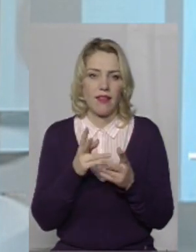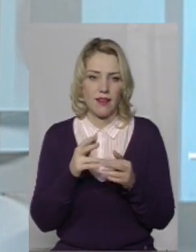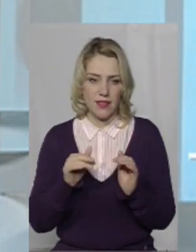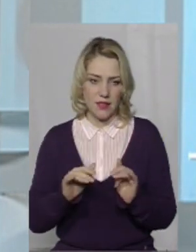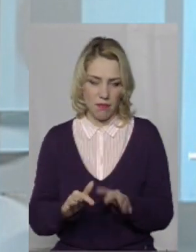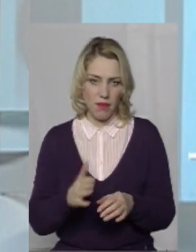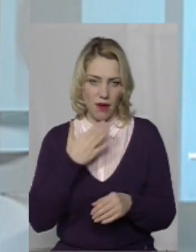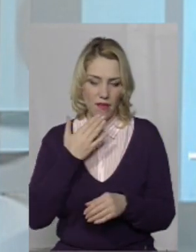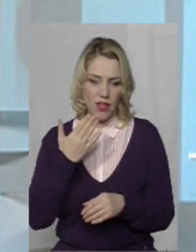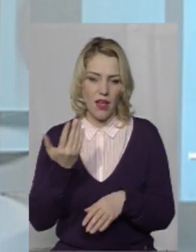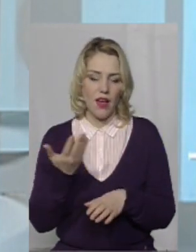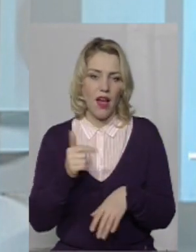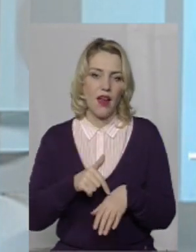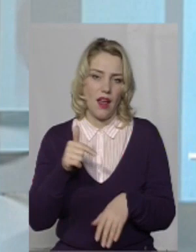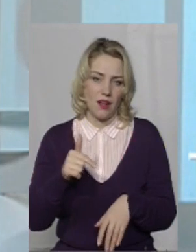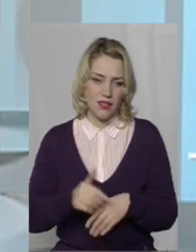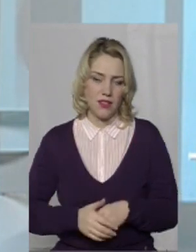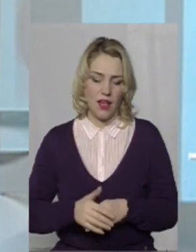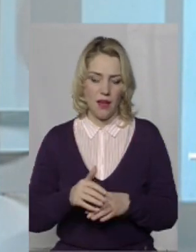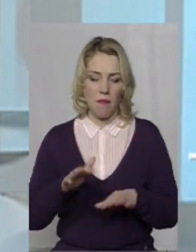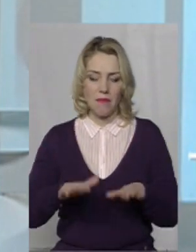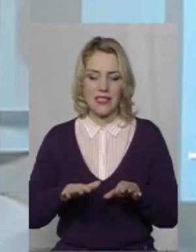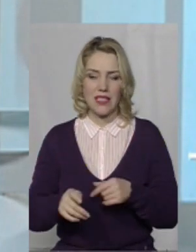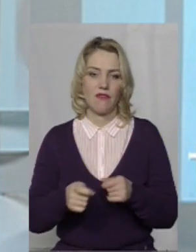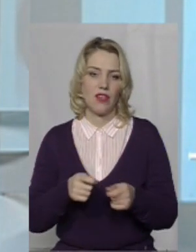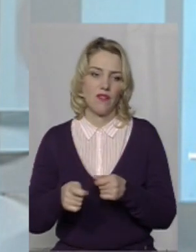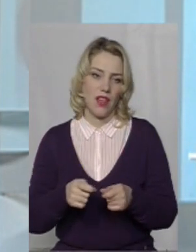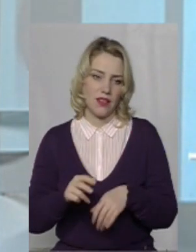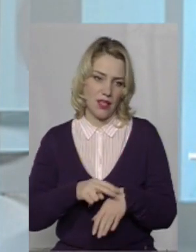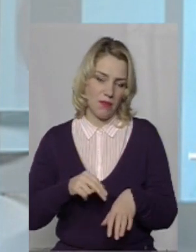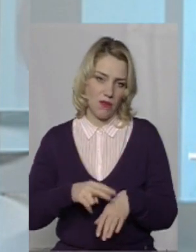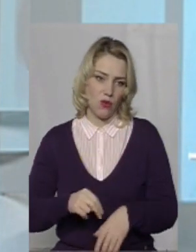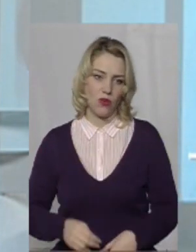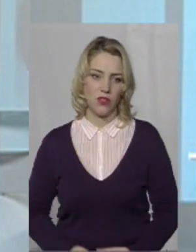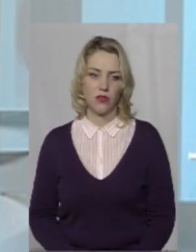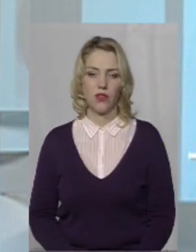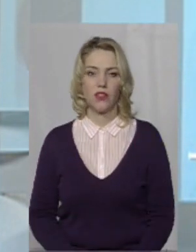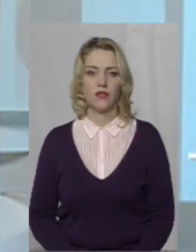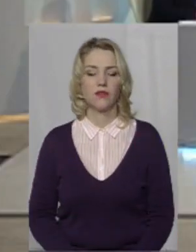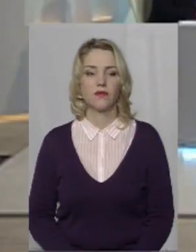реакція, не вибивати і правоохоронах. Дякую.